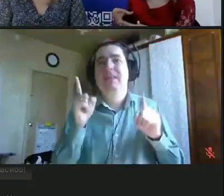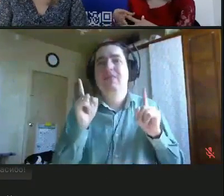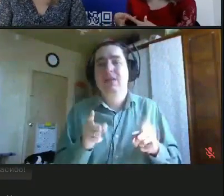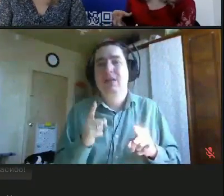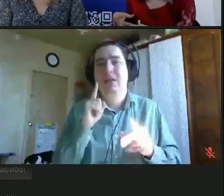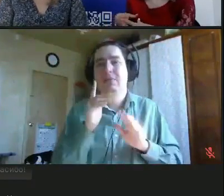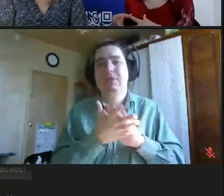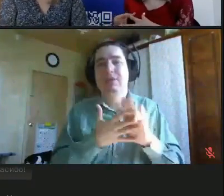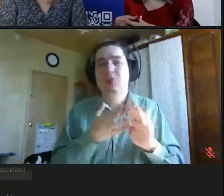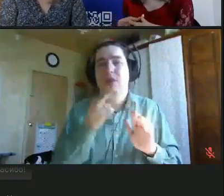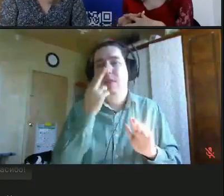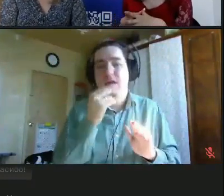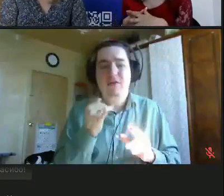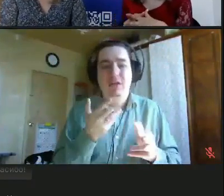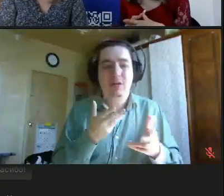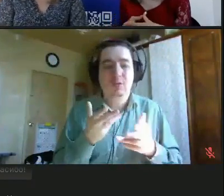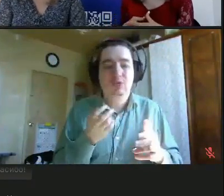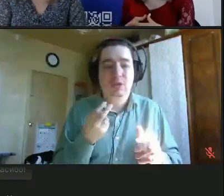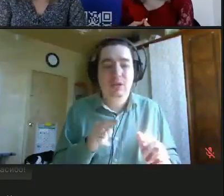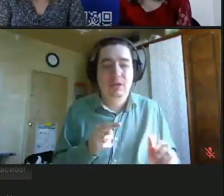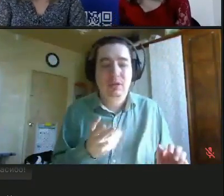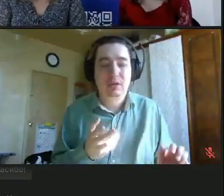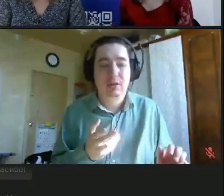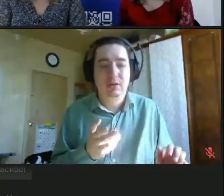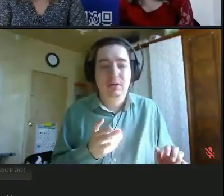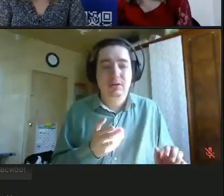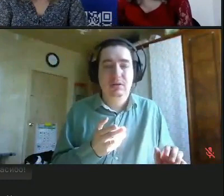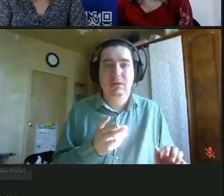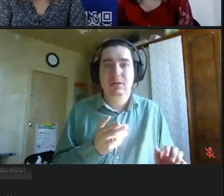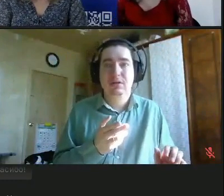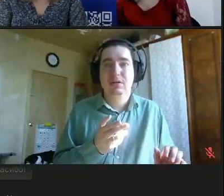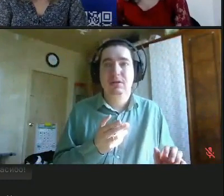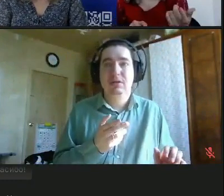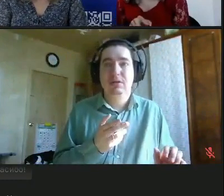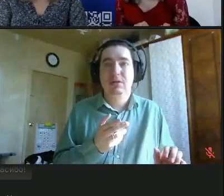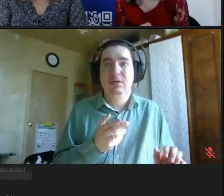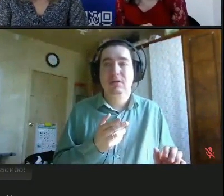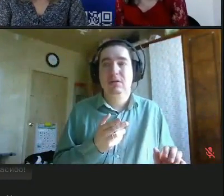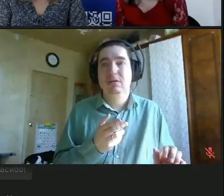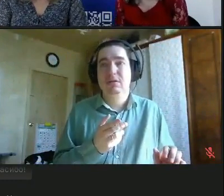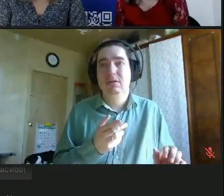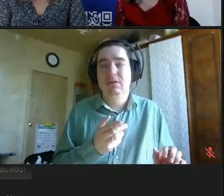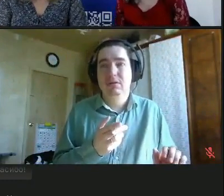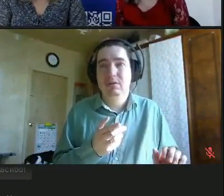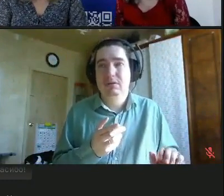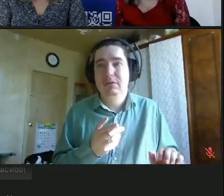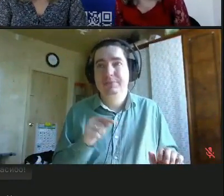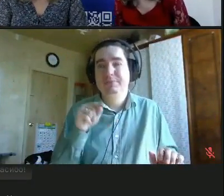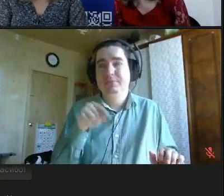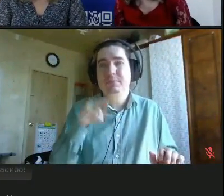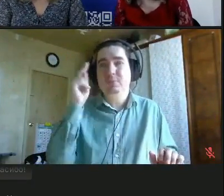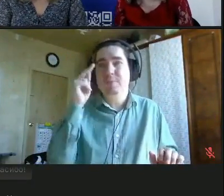навыки общения формируются в такой дружеской среде, навыки того, что учишься